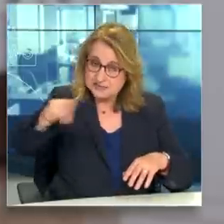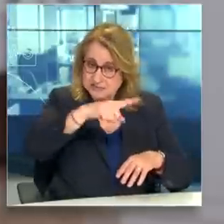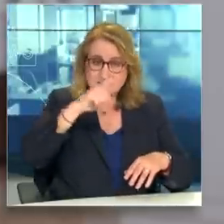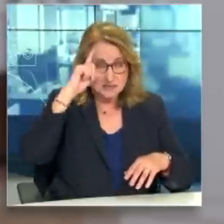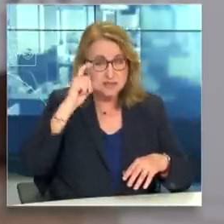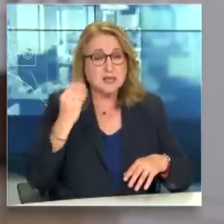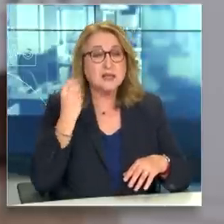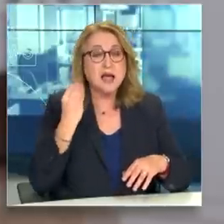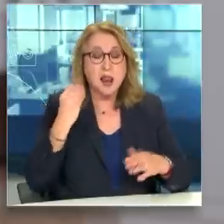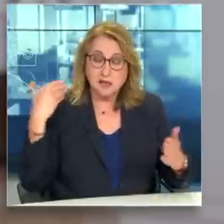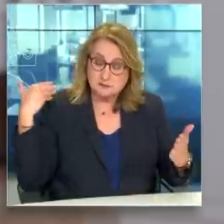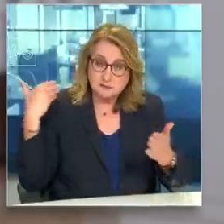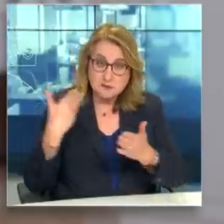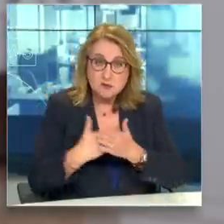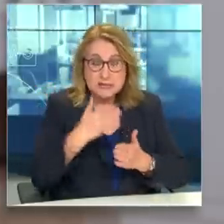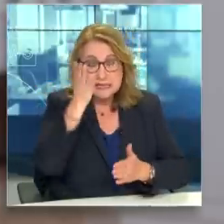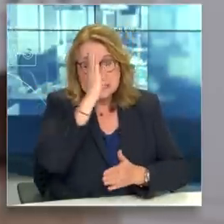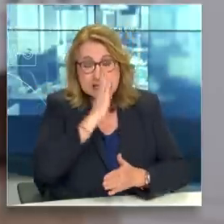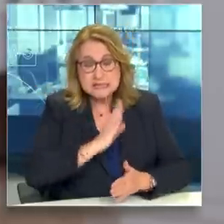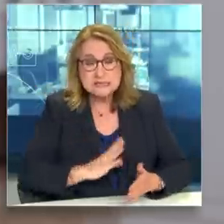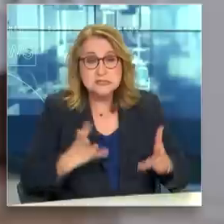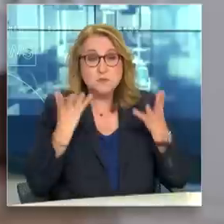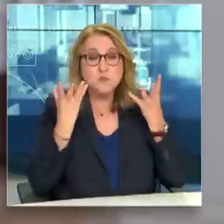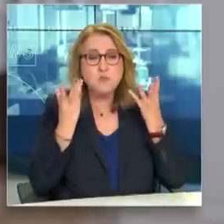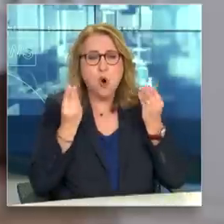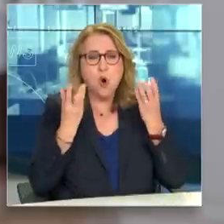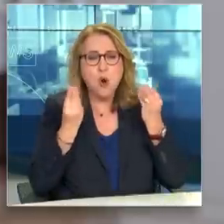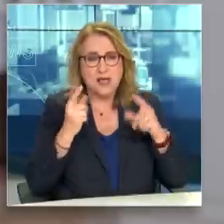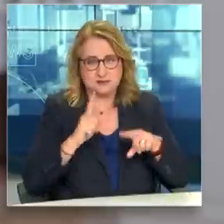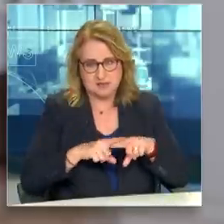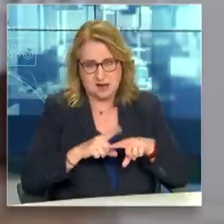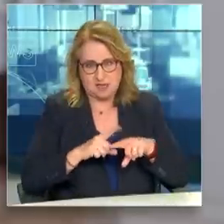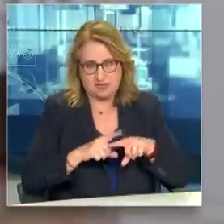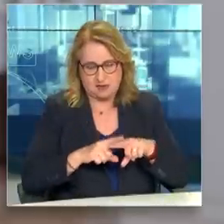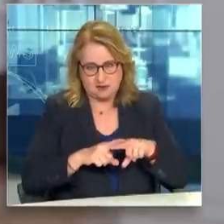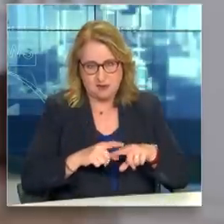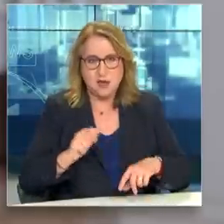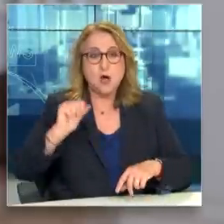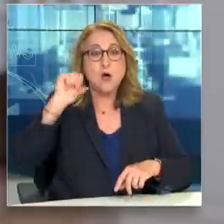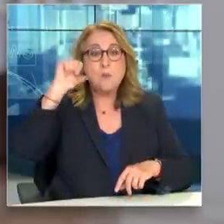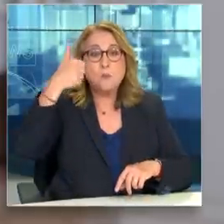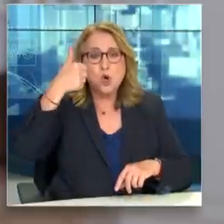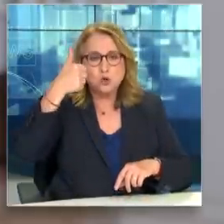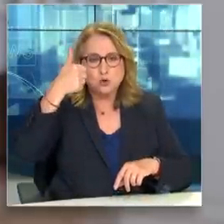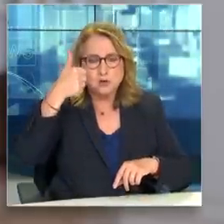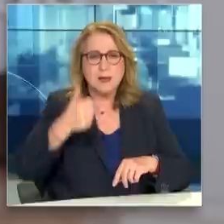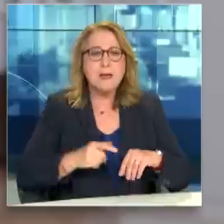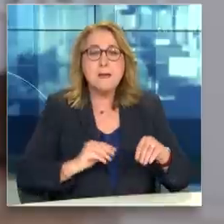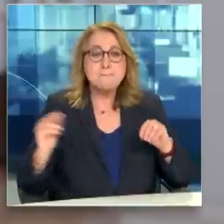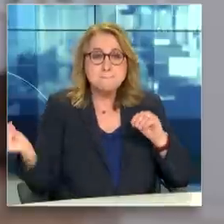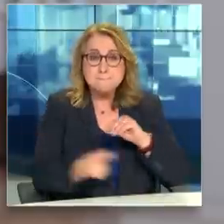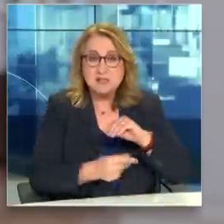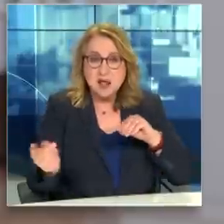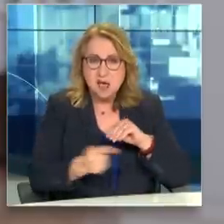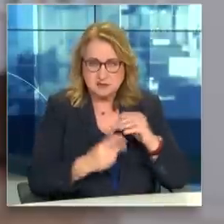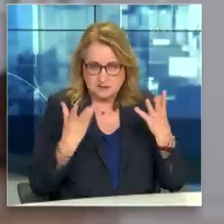χρόνια η πατρίδα μας. Πρώτα, τις μεταναστευτικές εισβολές των Εύρω, μετά την παγκόσμια πανδημία, αργότερα